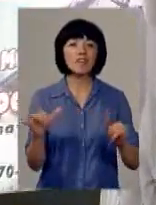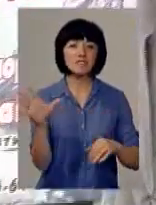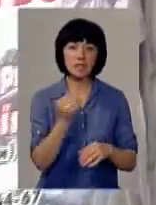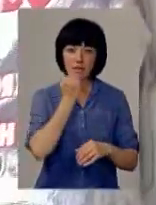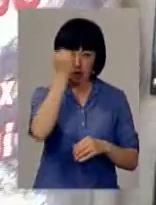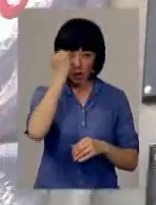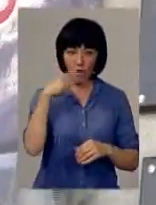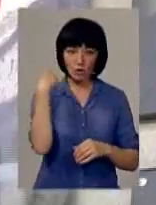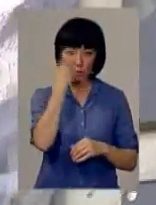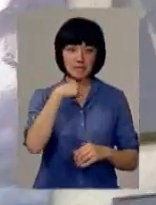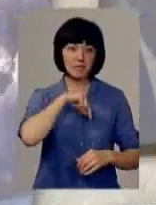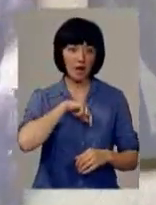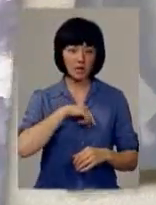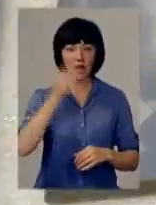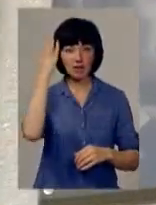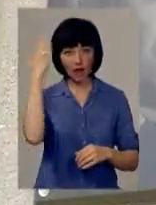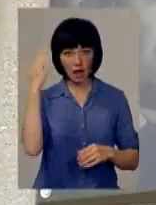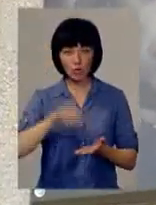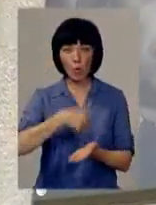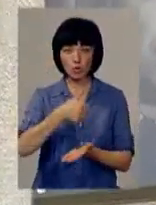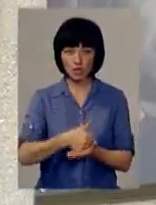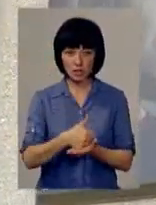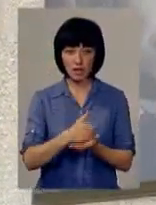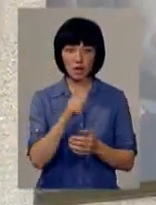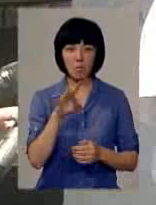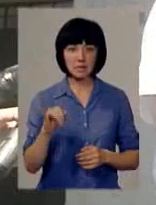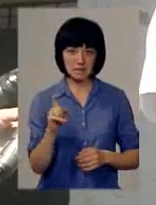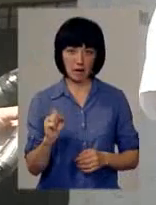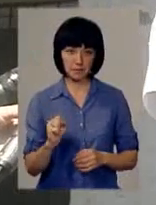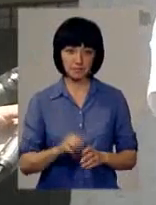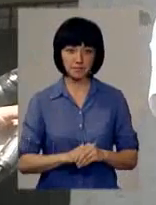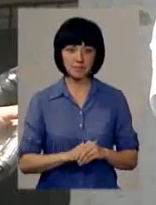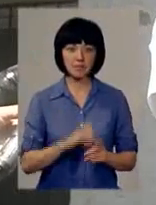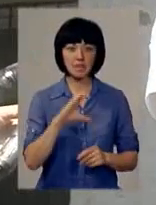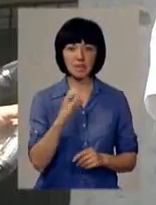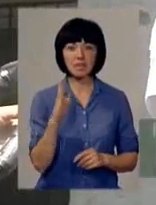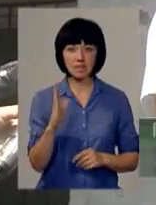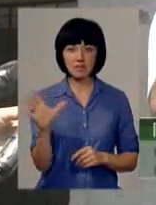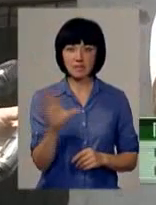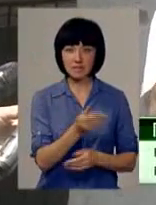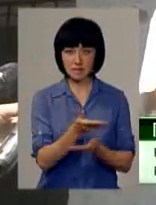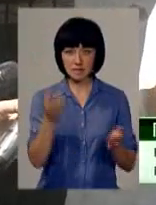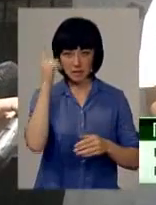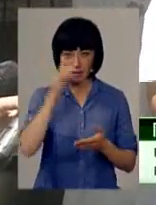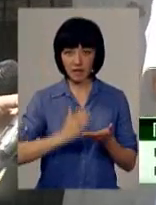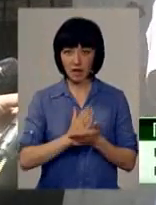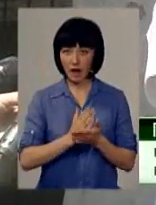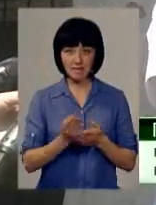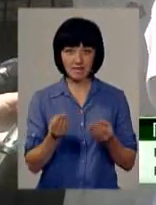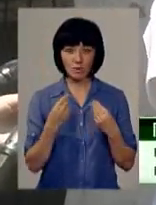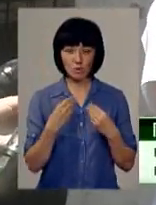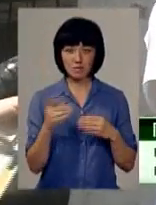Усе завдяки особистим якостям і таланту очільника Сергія Хмиза. Сергій Васильович, ви знаєте, всі тут ветерани надають сприхати,